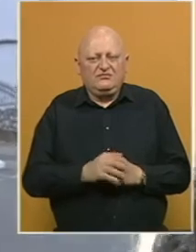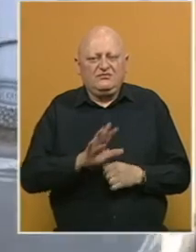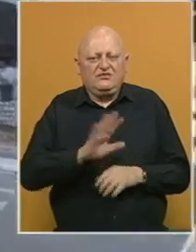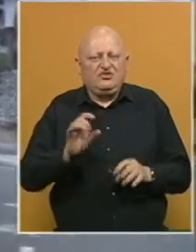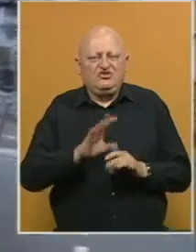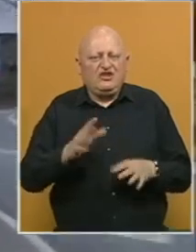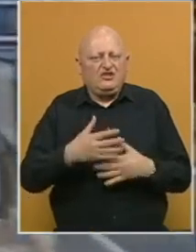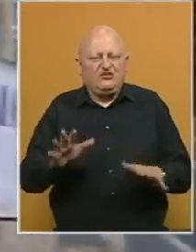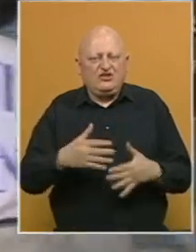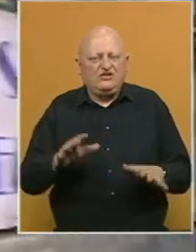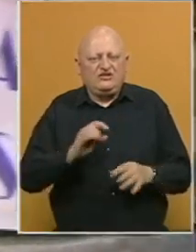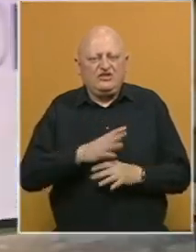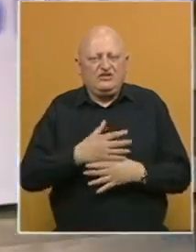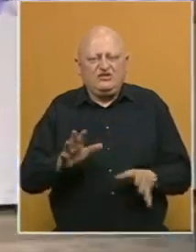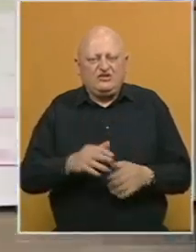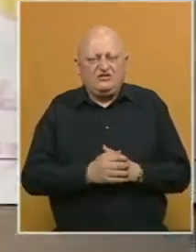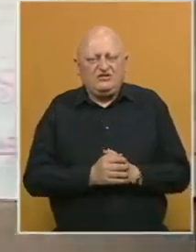Samo kratko nam kažete hoćete li izaći na izbore?